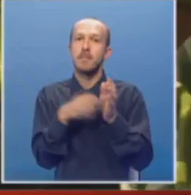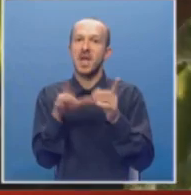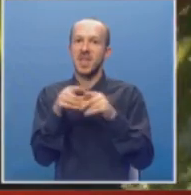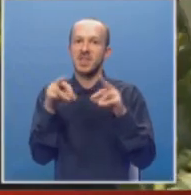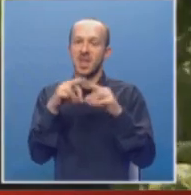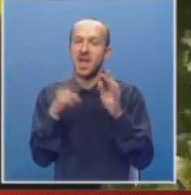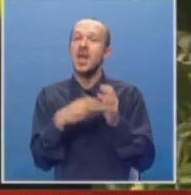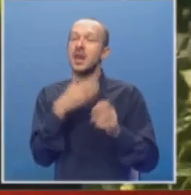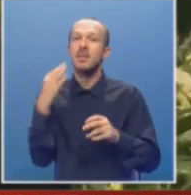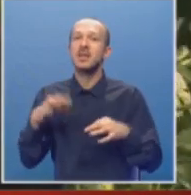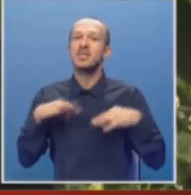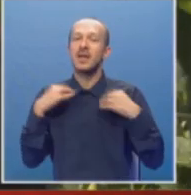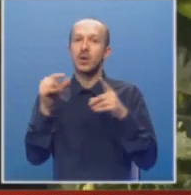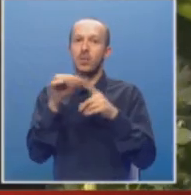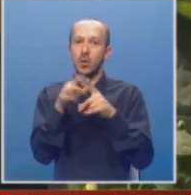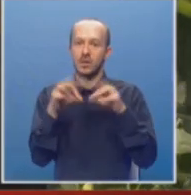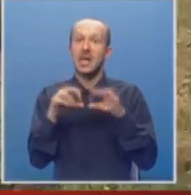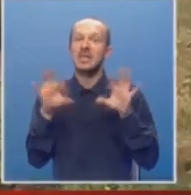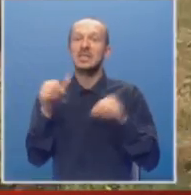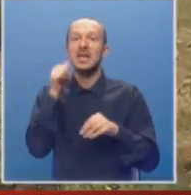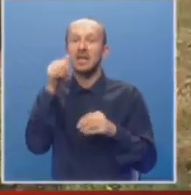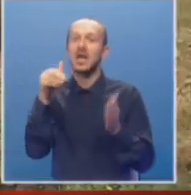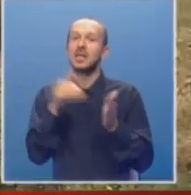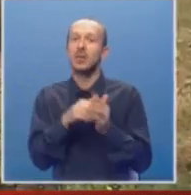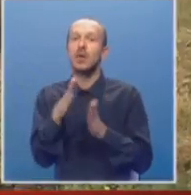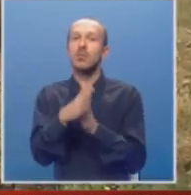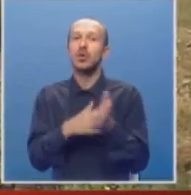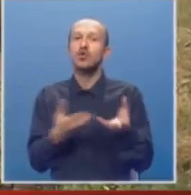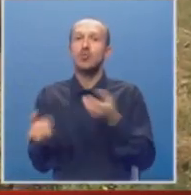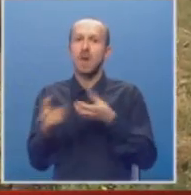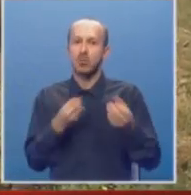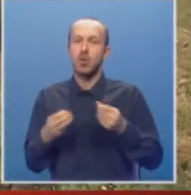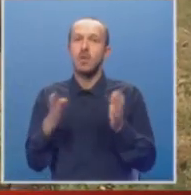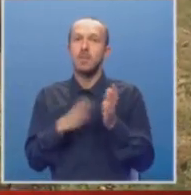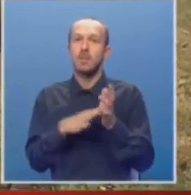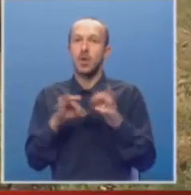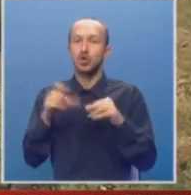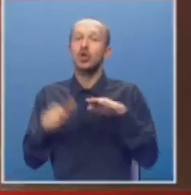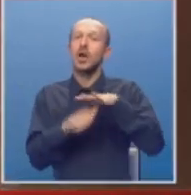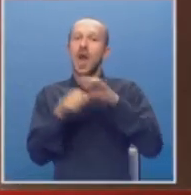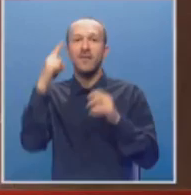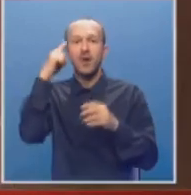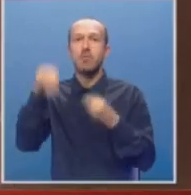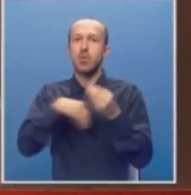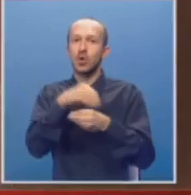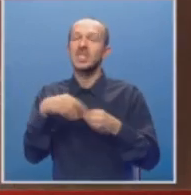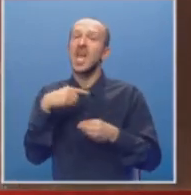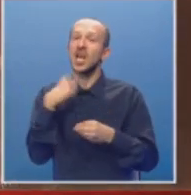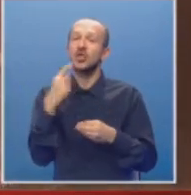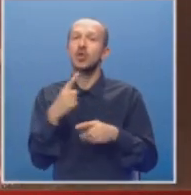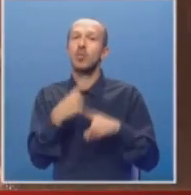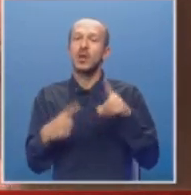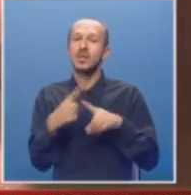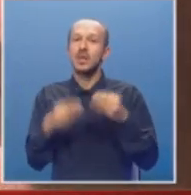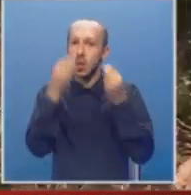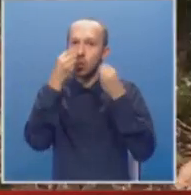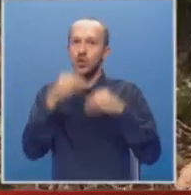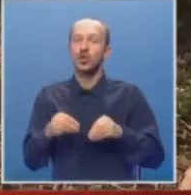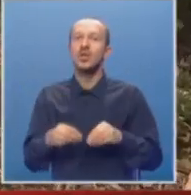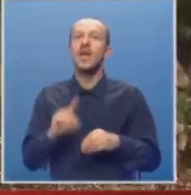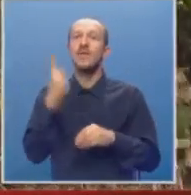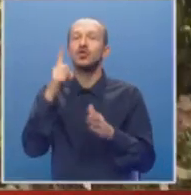sela Dabrice nema zdravog ploda. Za desetak dana trebalo je da počnu Berbu. Miloš, glava porodice, kaže da za pola sata uništen